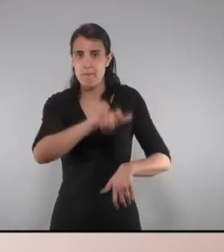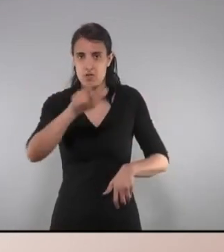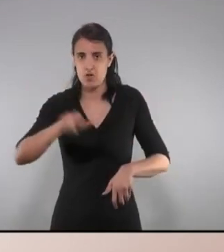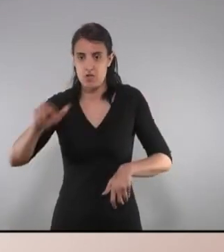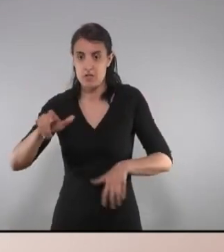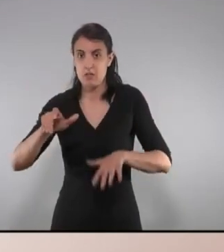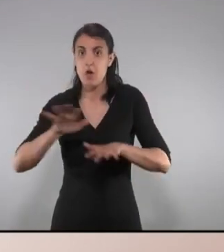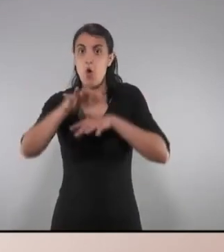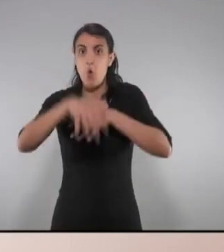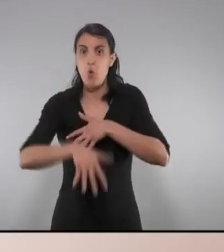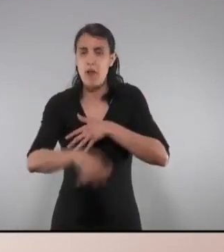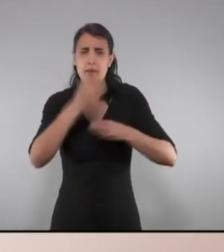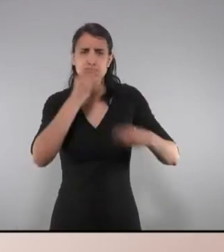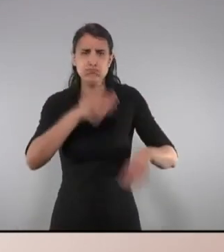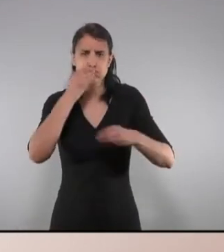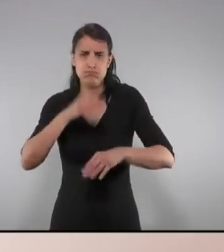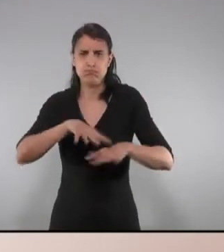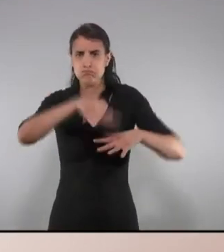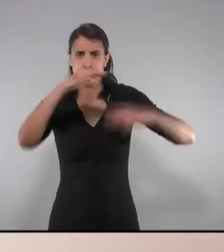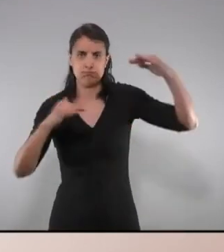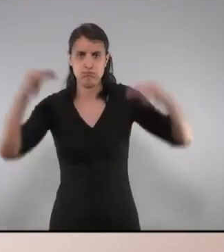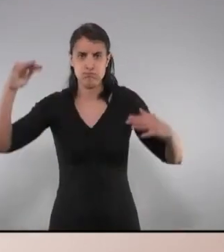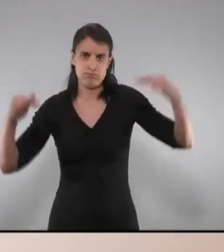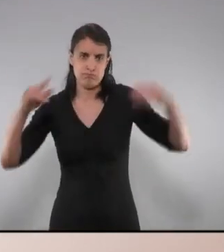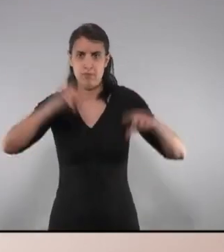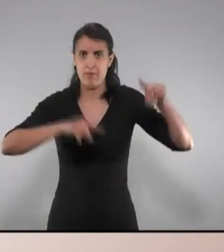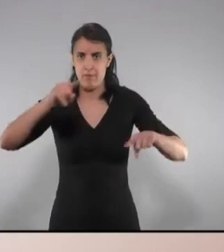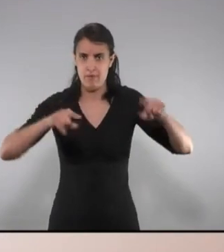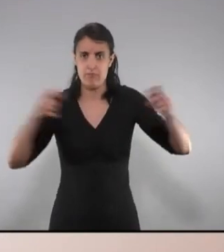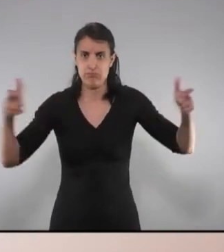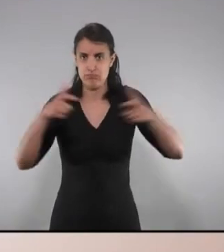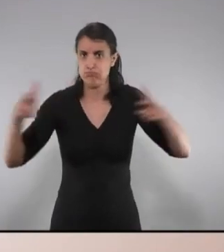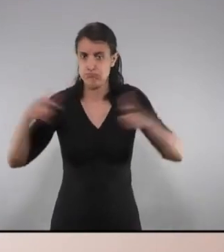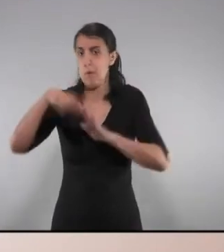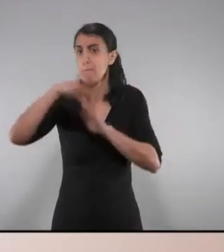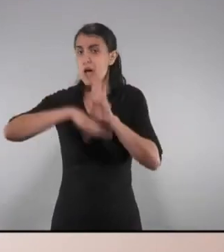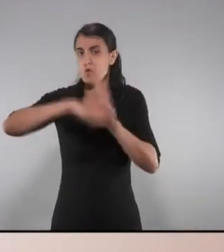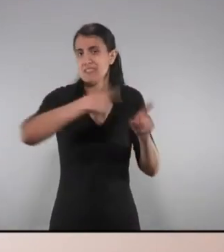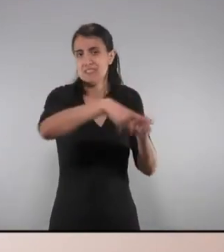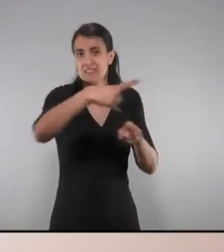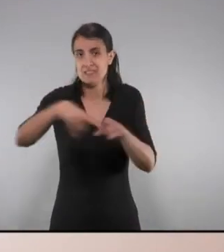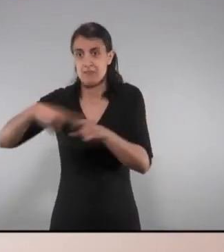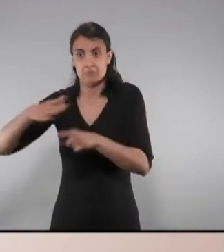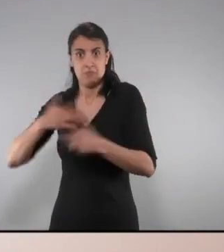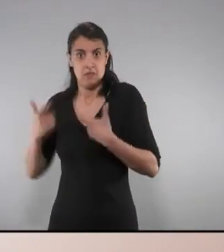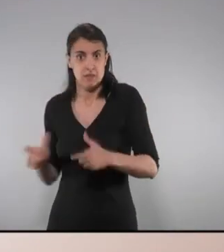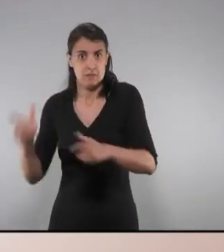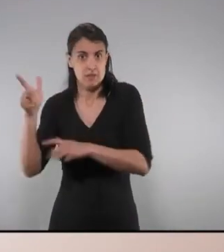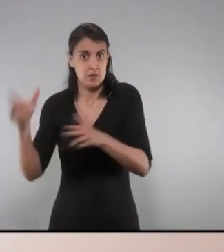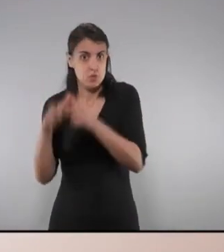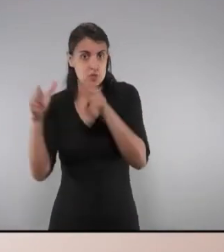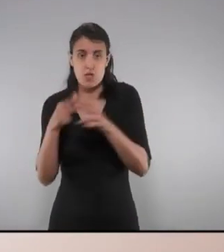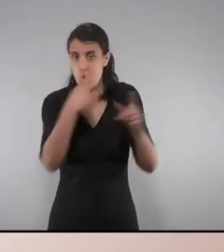onades de contagis han estat diferents en totes les diferents onades i les mesures que s'han hagut d'adoptar tant des del Departament de Drets Socials però